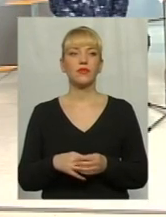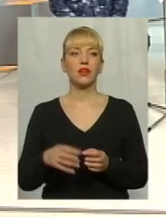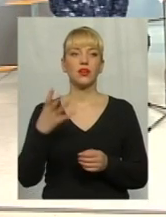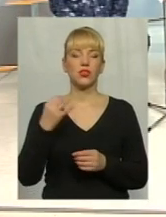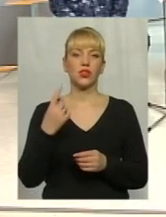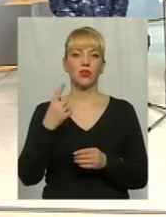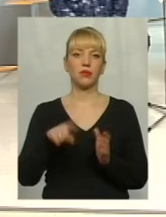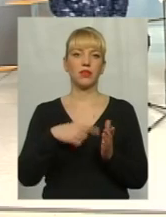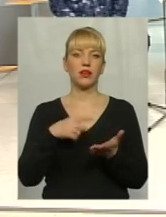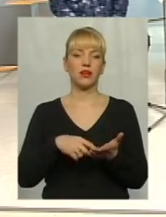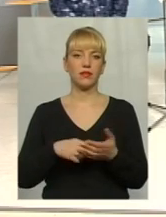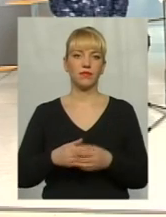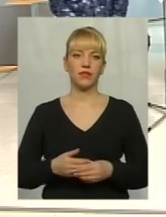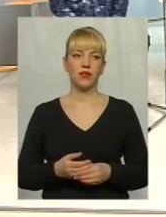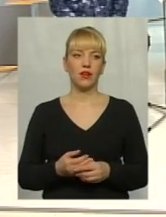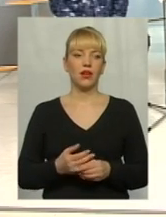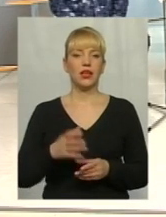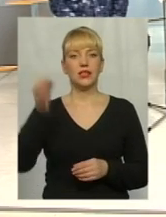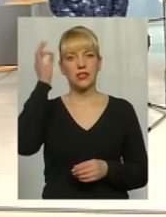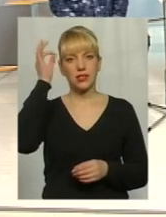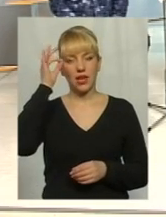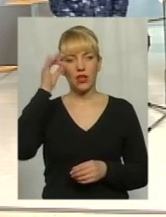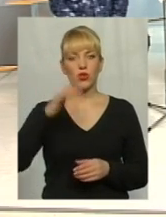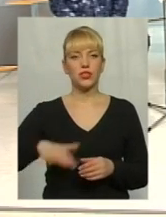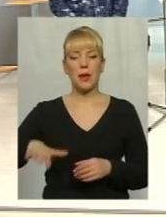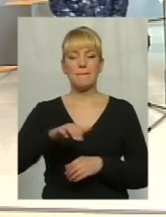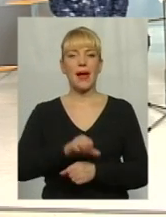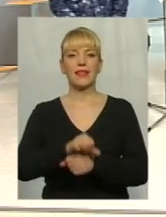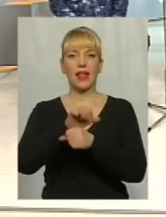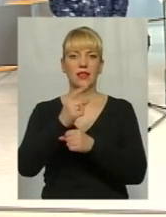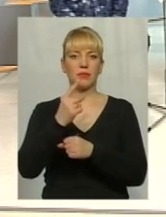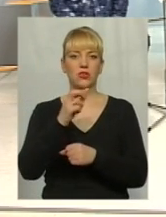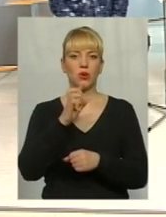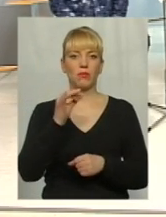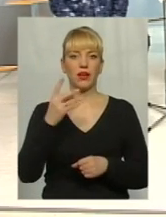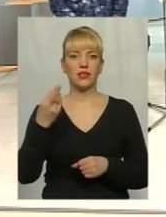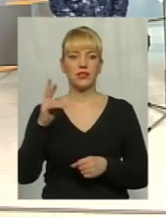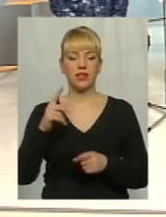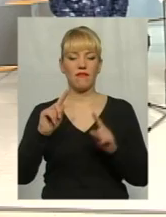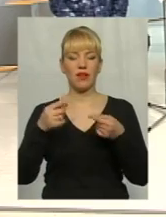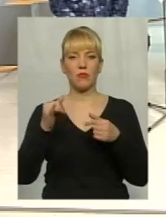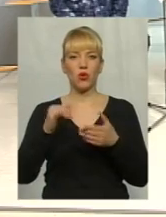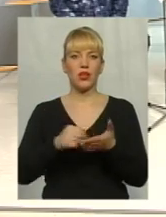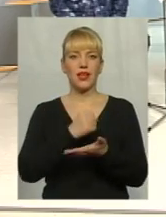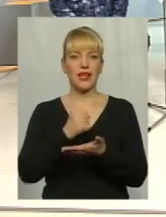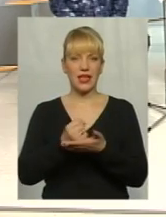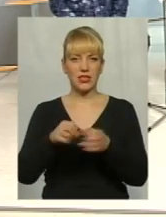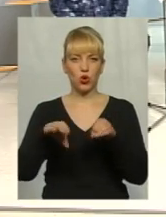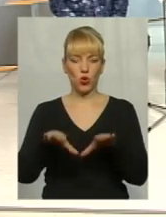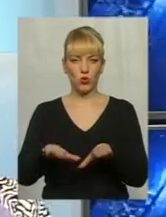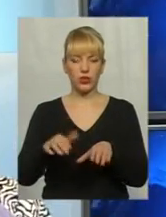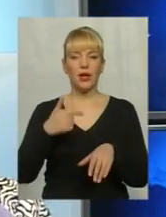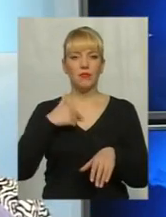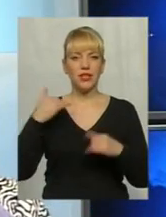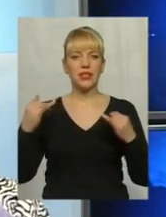запитання, Ваня Надія. Згадуючи знову ж таки, Майдан 1 березня, вимоги, резолюції. Мені просто